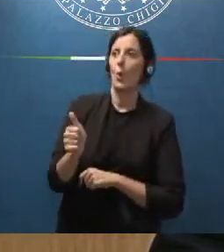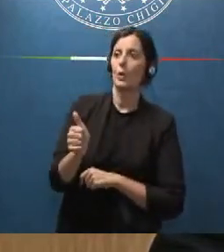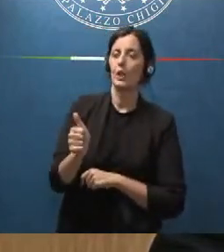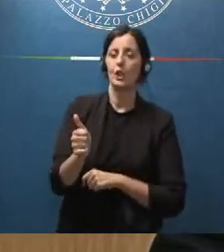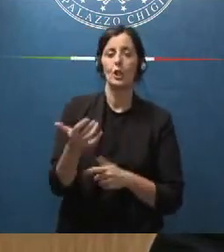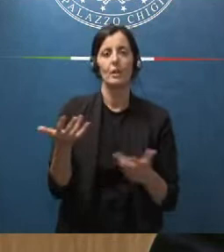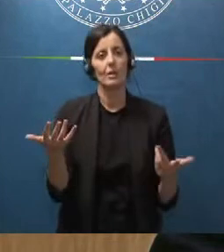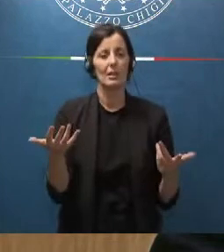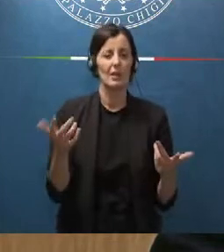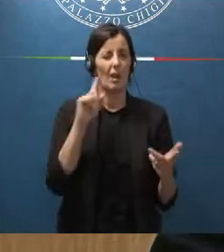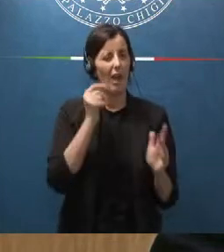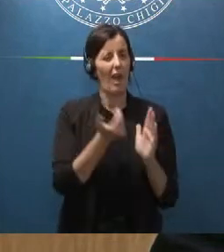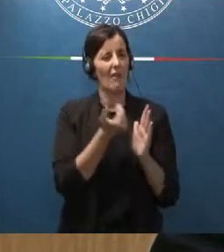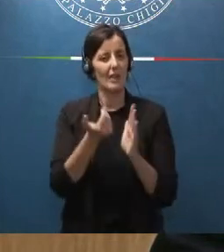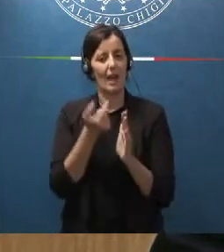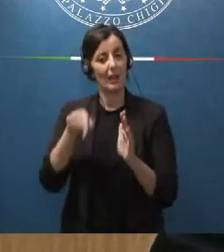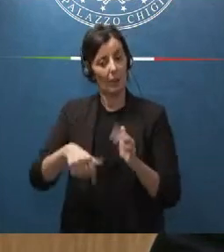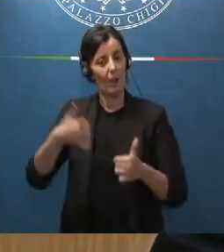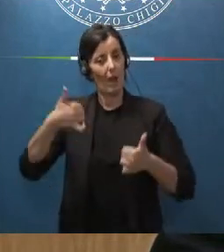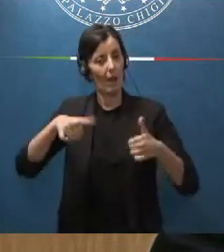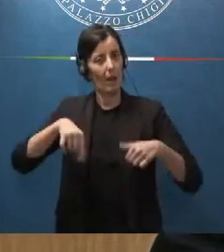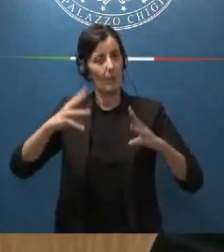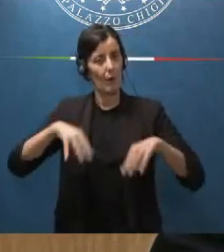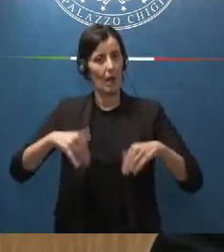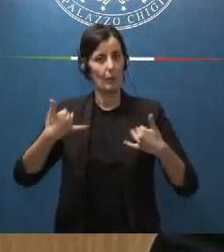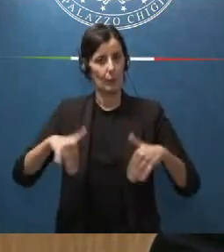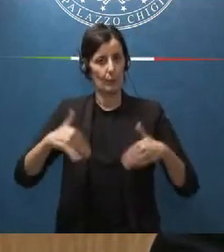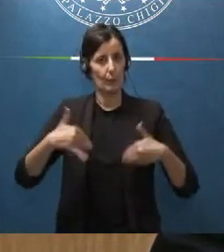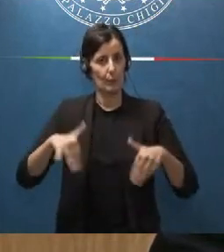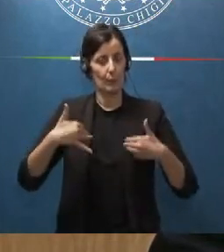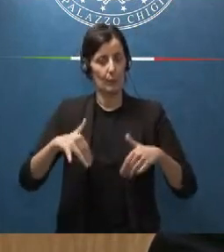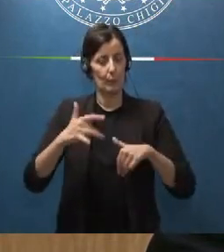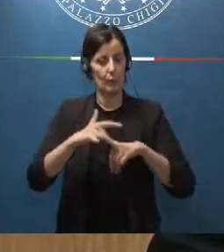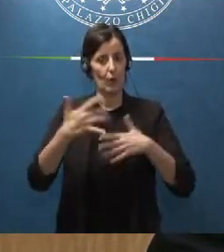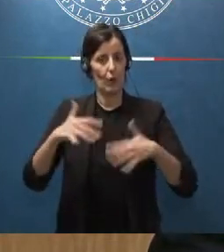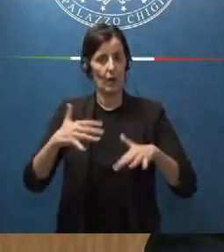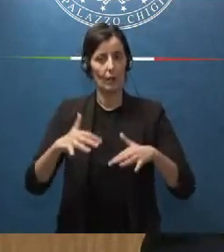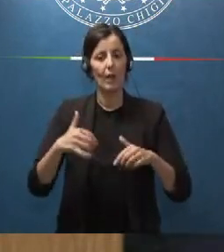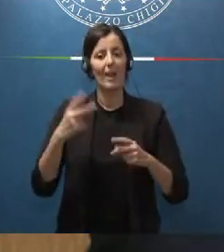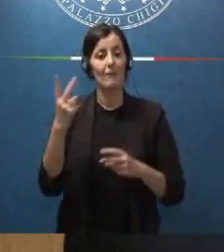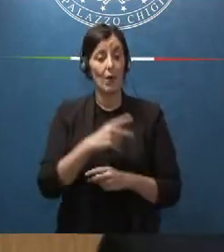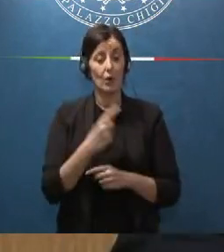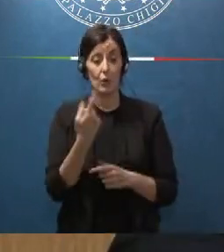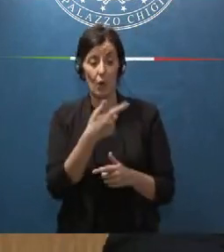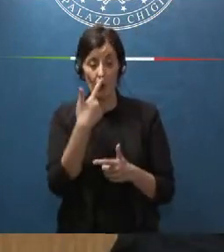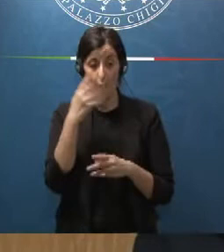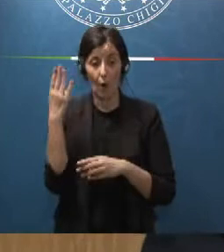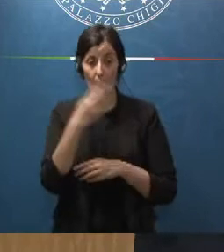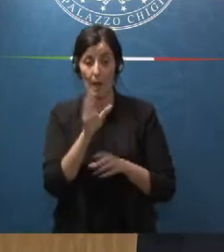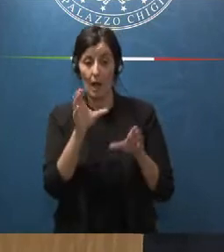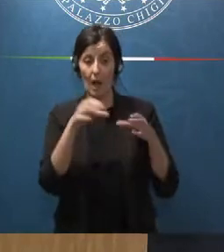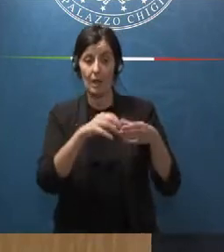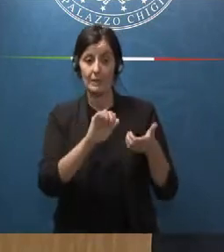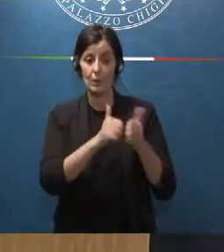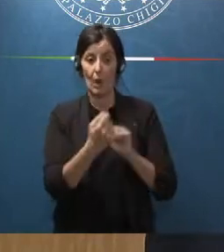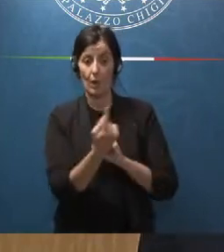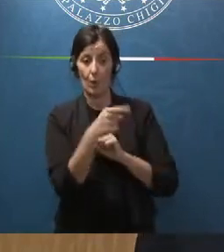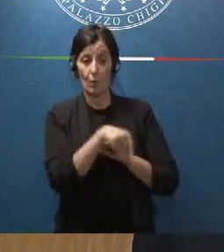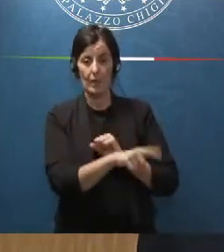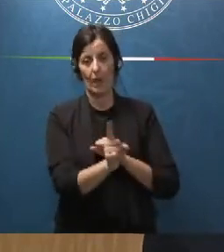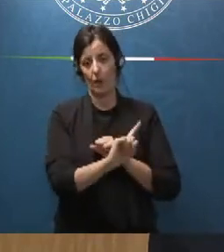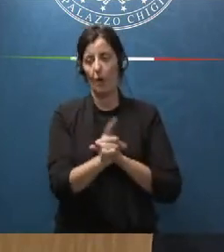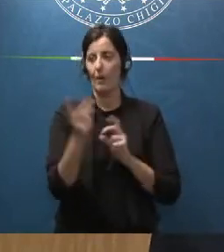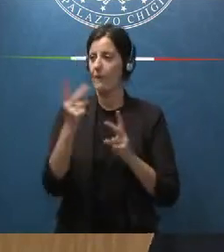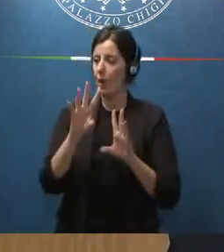questo campionato ha precarizzato non soltanto la condizione di un singolo club ma dell'intera competizione quindi anche